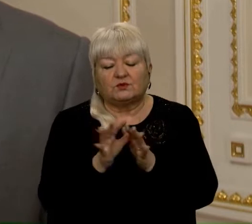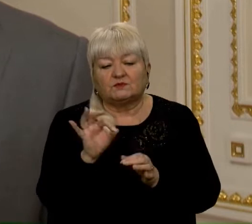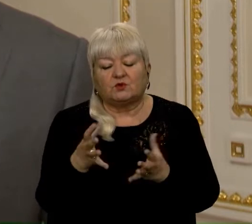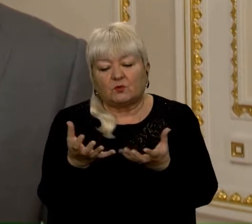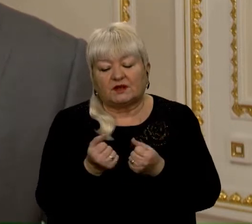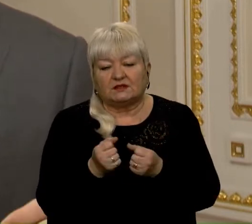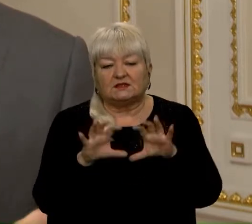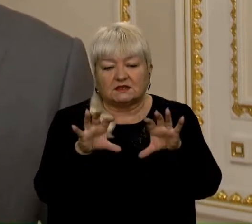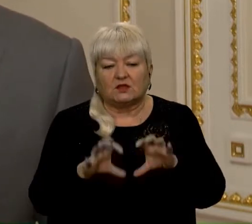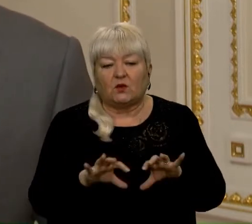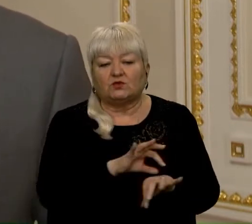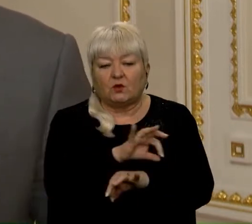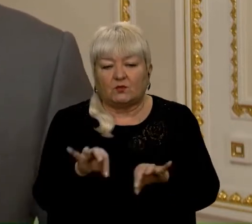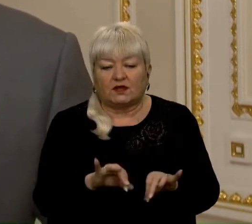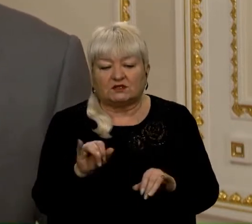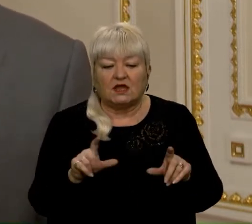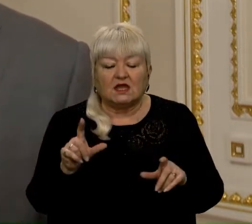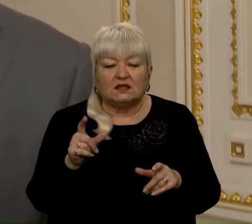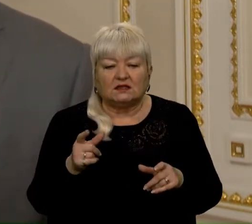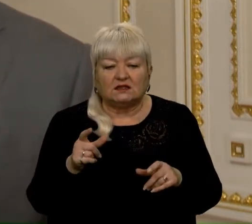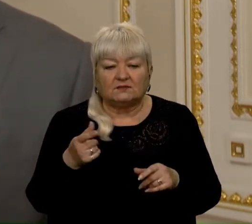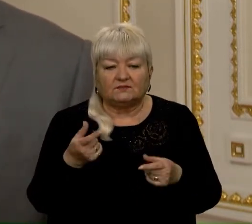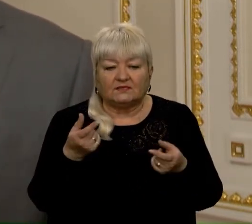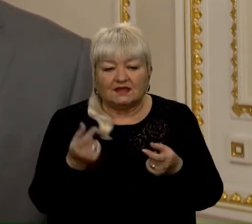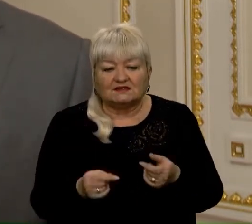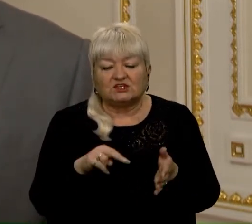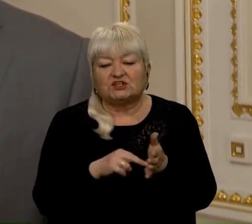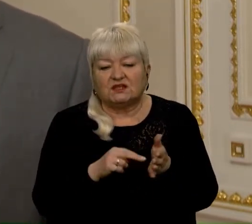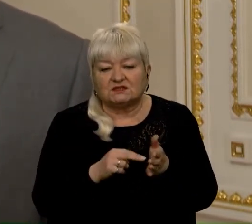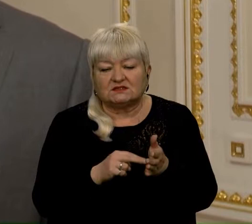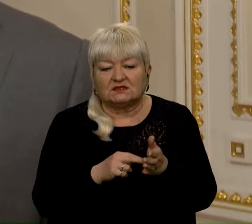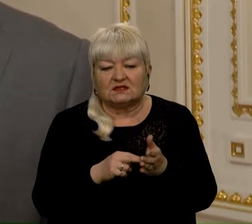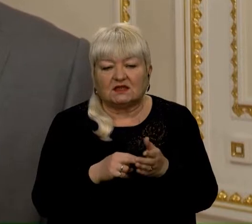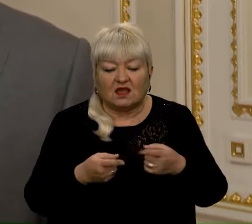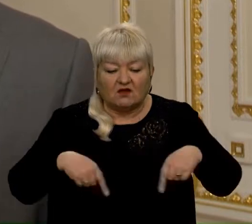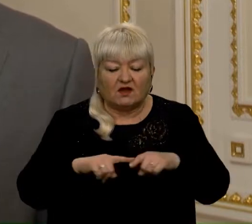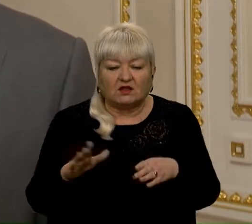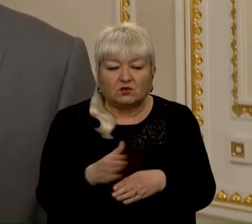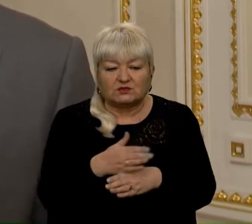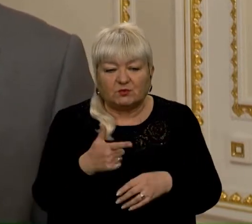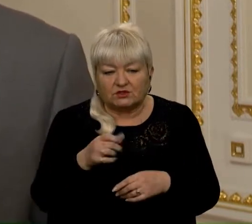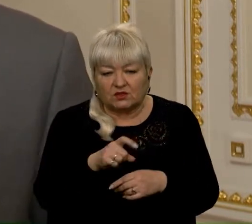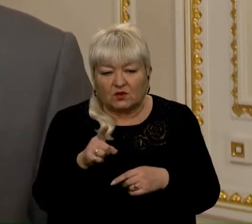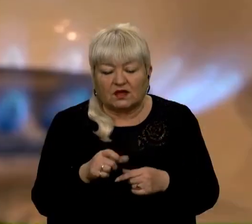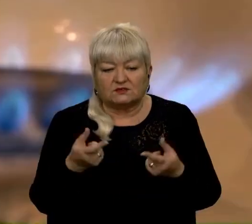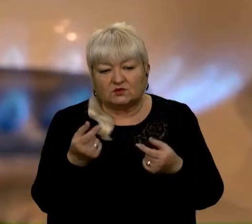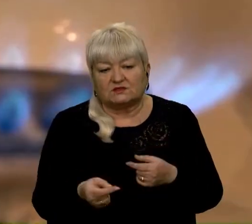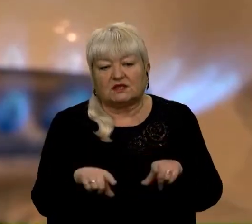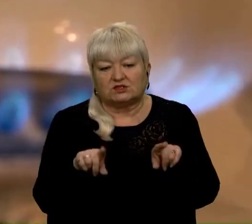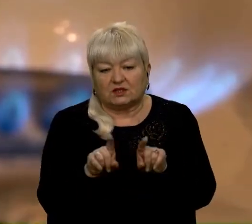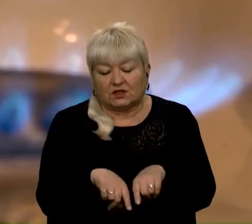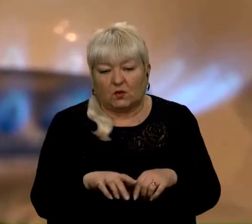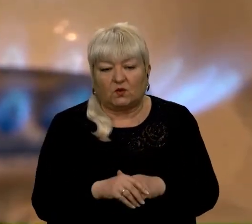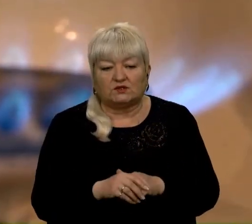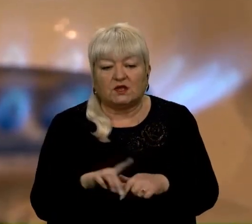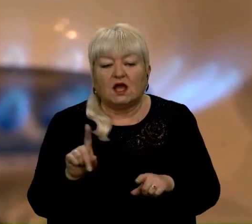законопроекту і зниження ціни в галузі розподілу газу і зменшення цієї обонплати також. А що ж із